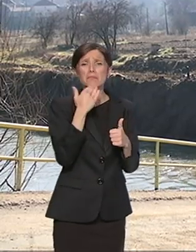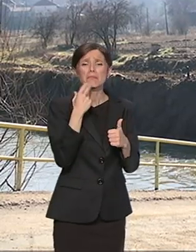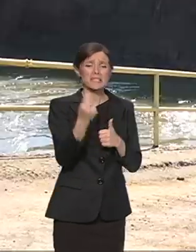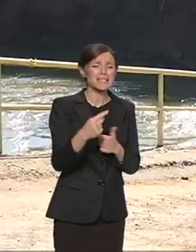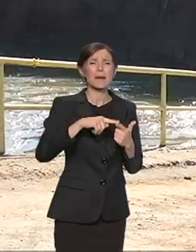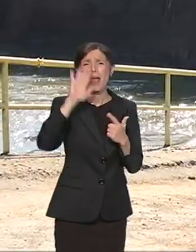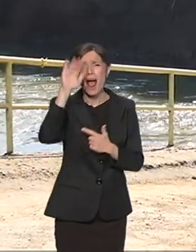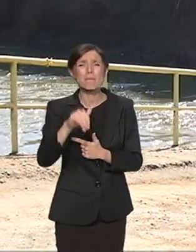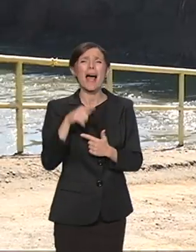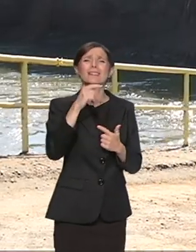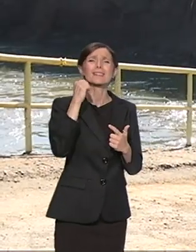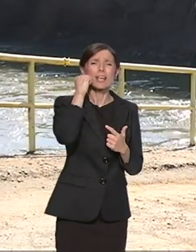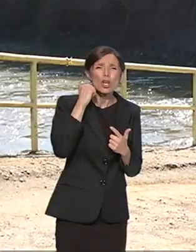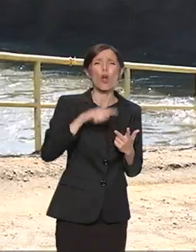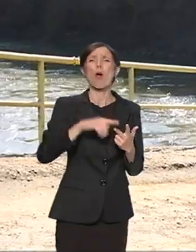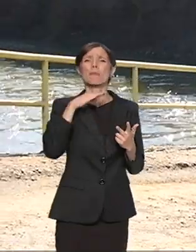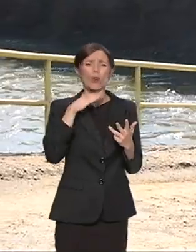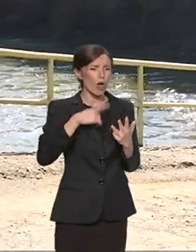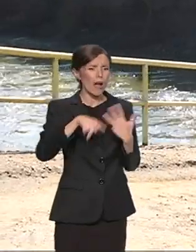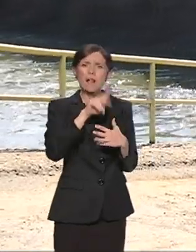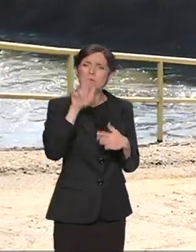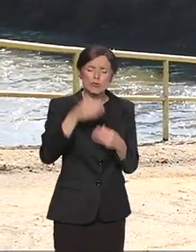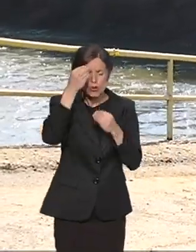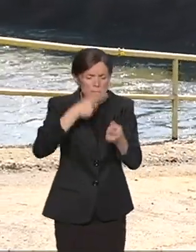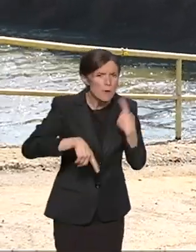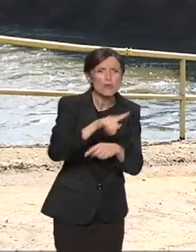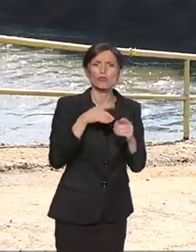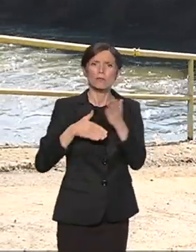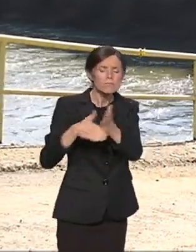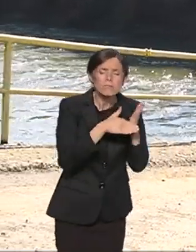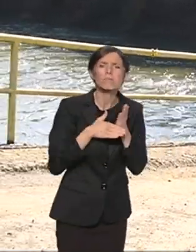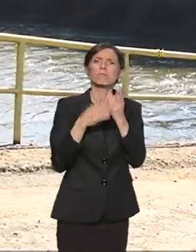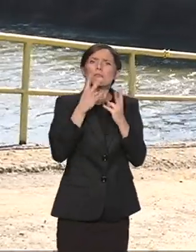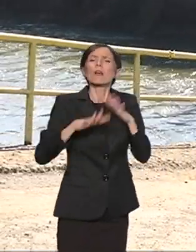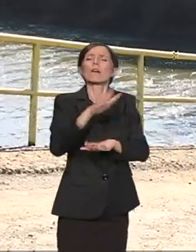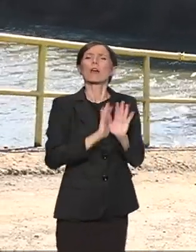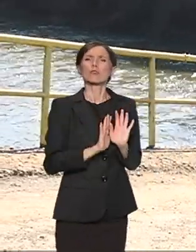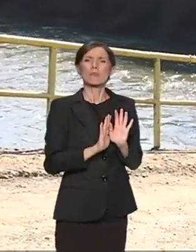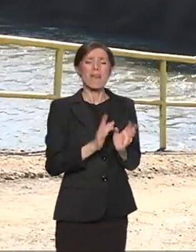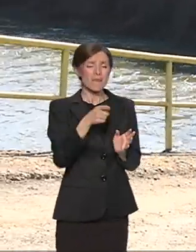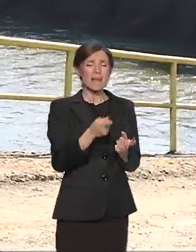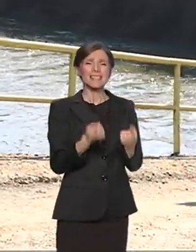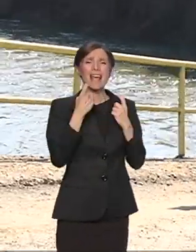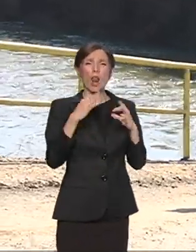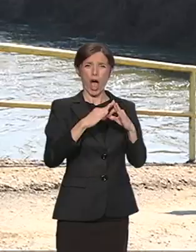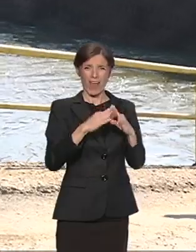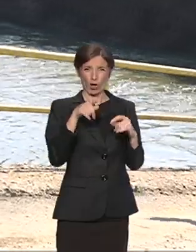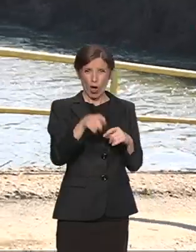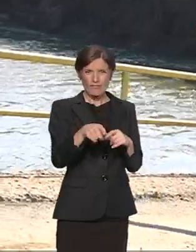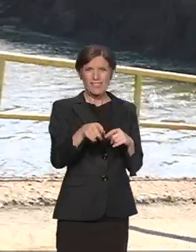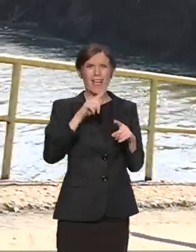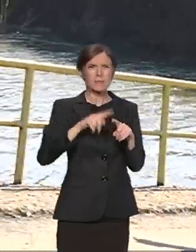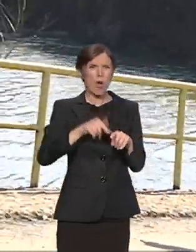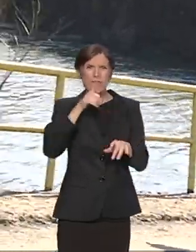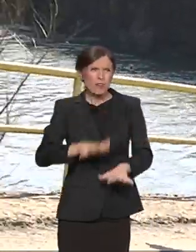jedni druge u duhu tolerancije i što da ne solidarnosti. Kada je most u selu Ajnovice pokleknuo uslad